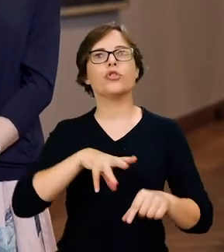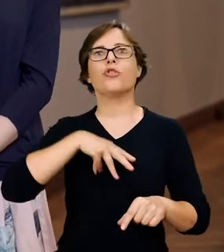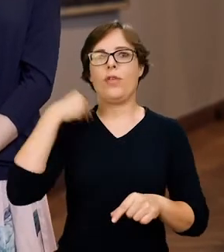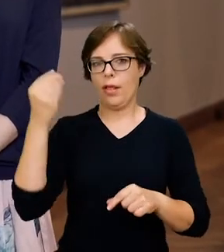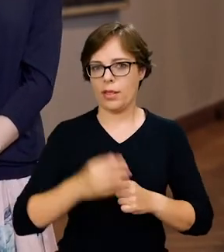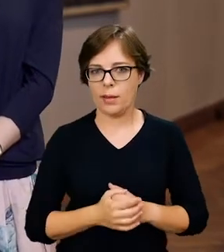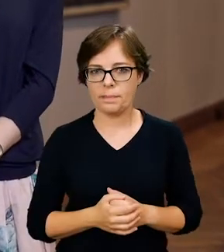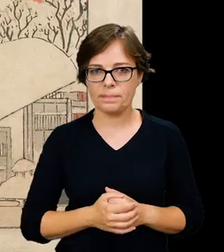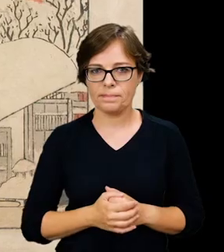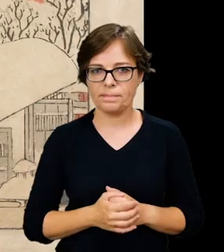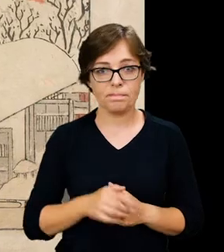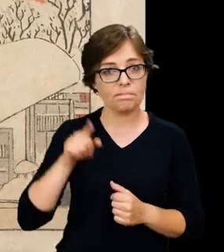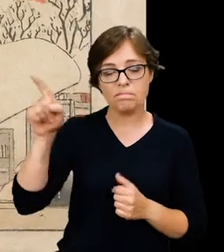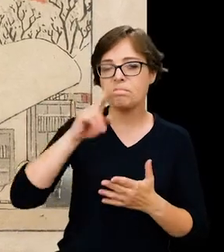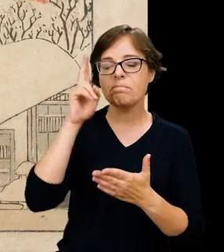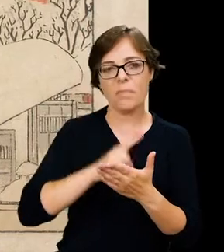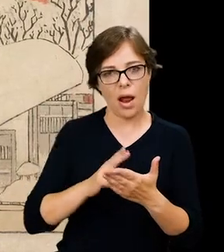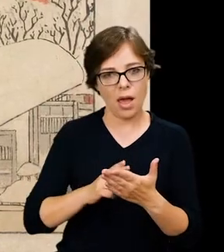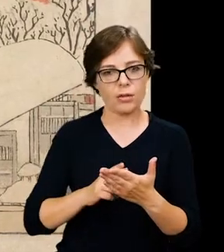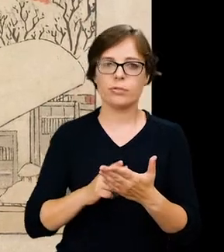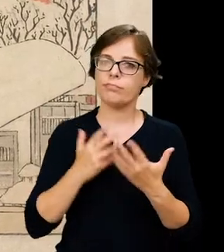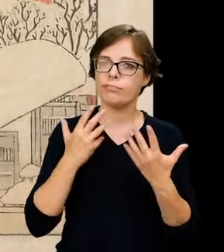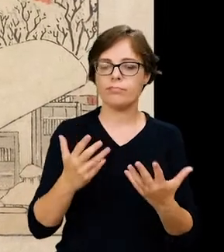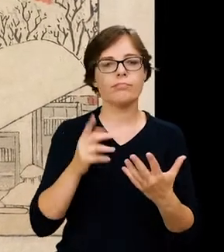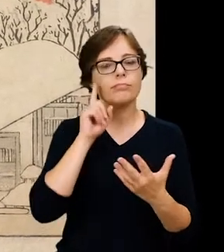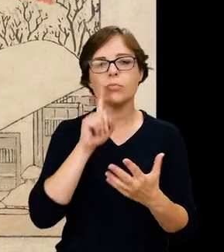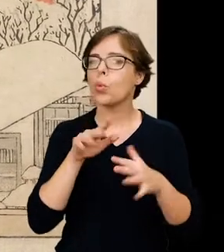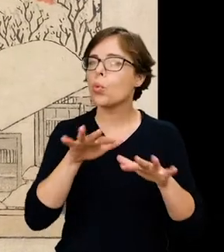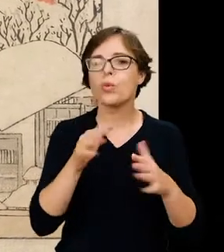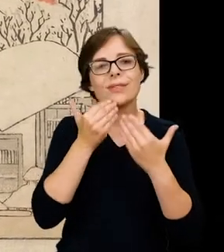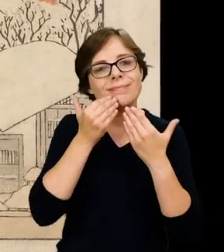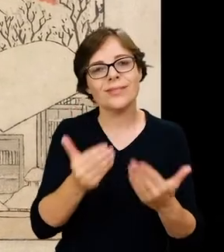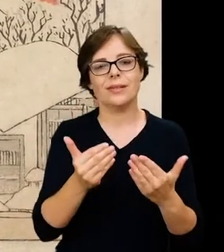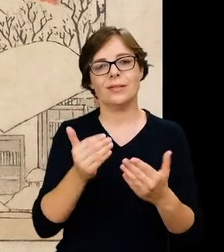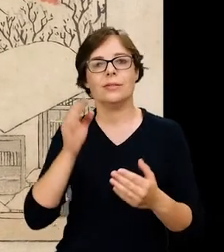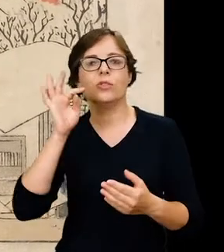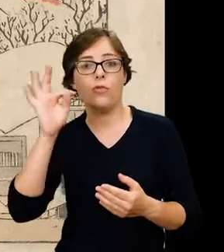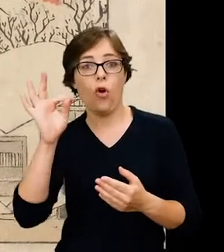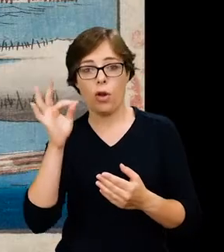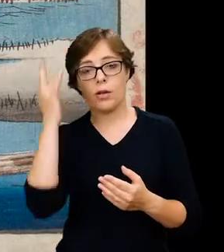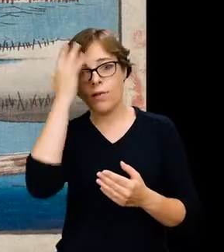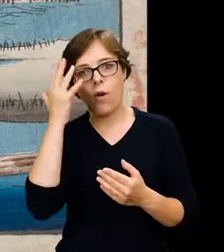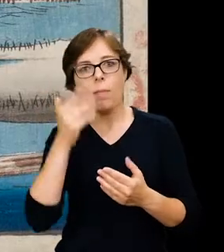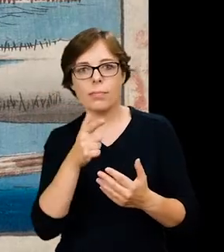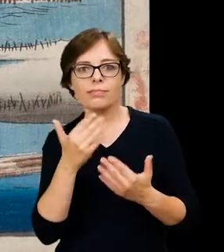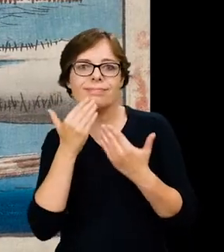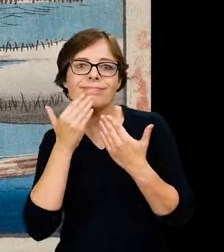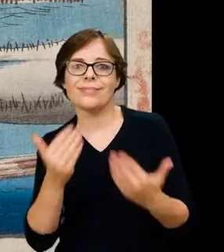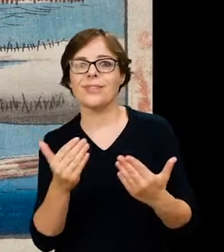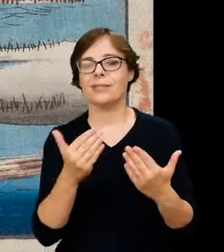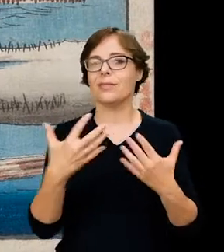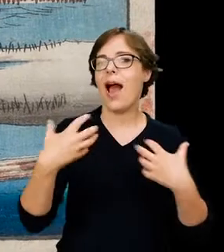Malarz zawdzięczał wiele w swojej wizji malarskiej lekcji